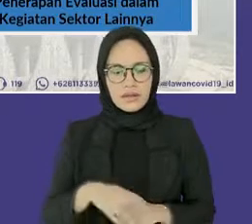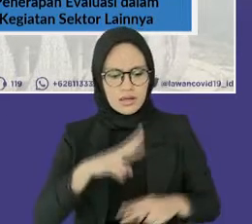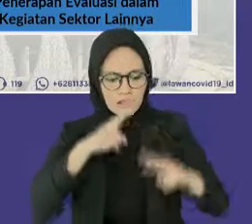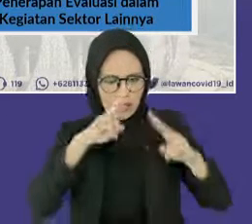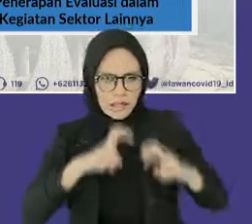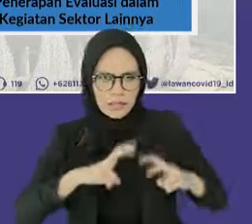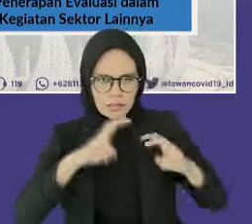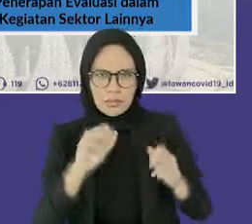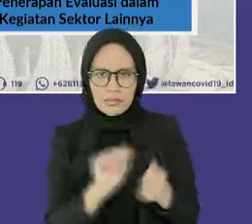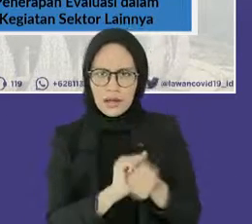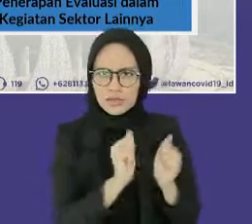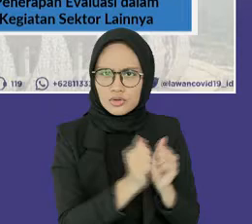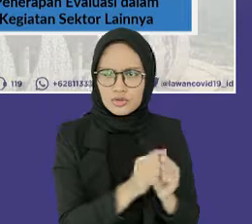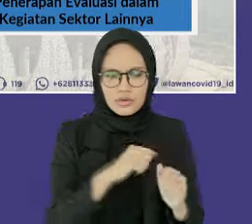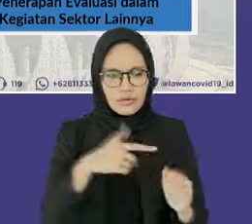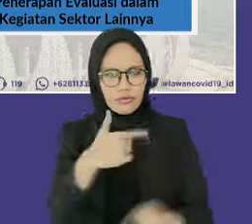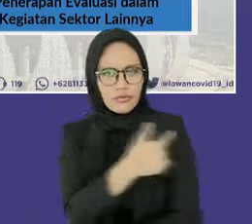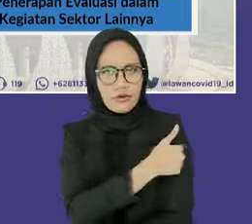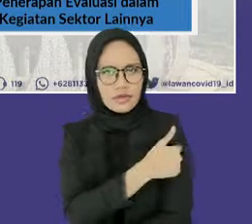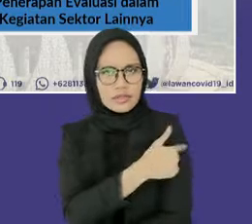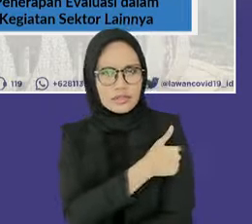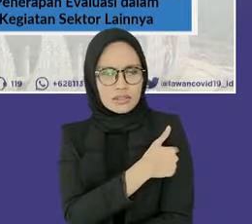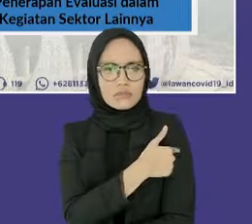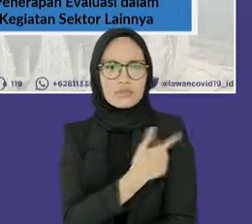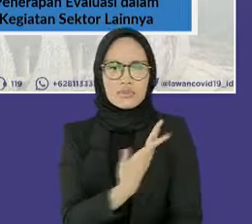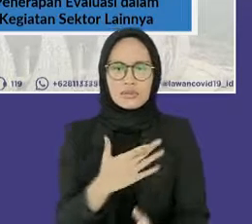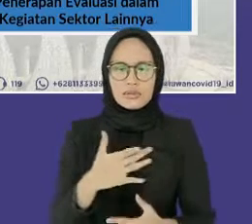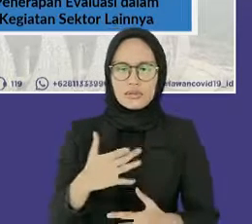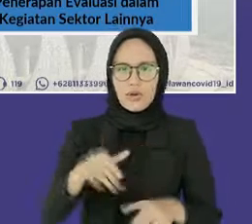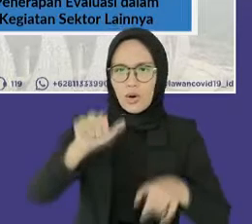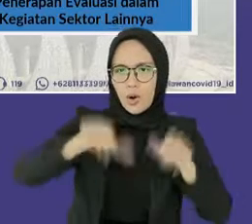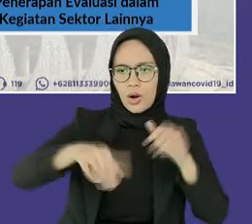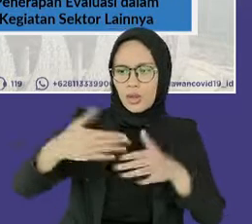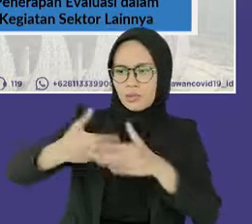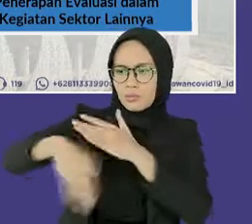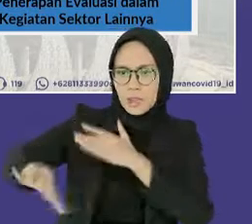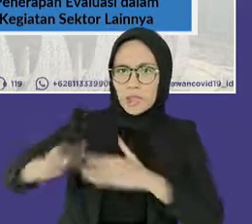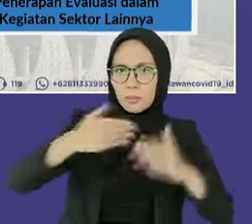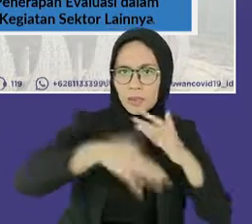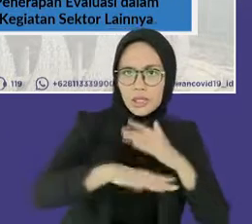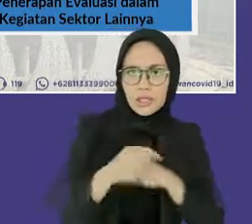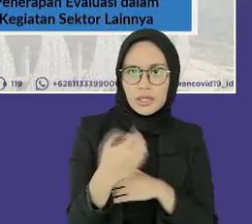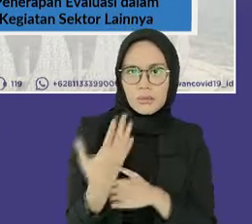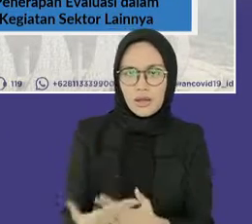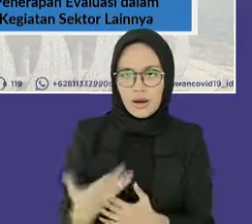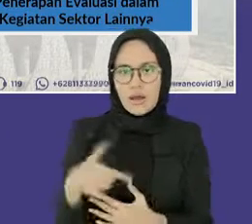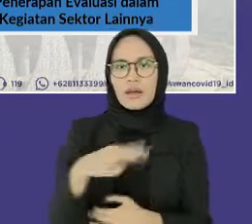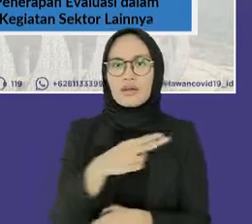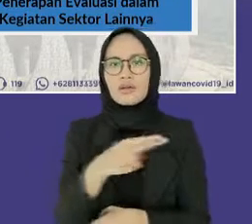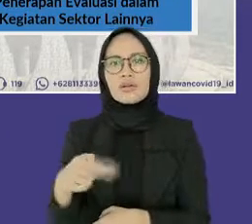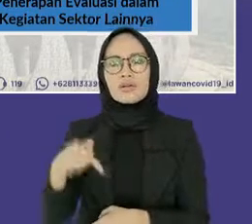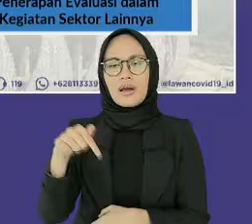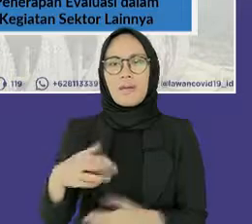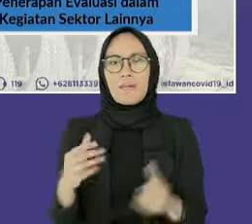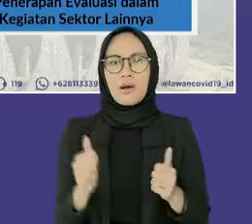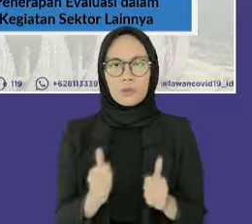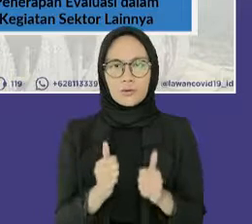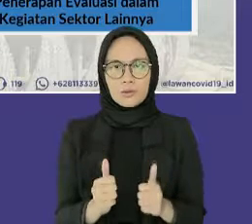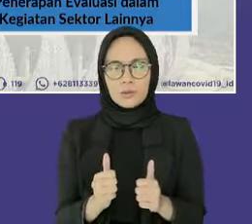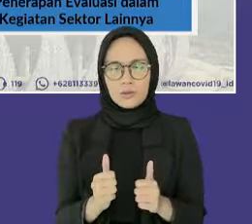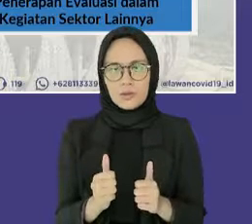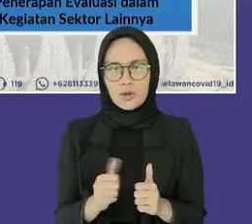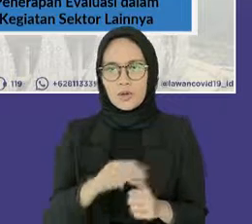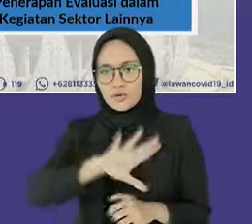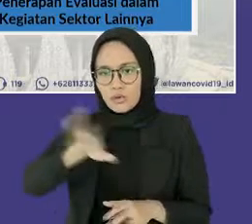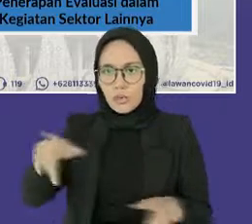kasus, vaksinasi, dan mobilitas suatu negara. Untuk itu, prestasi serta berbagai kekurangan